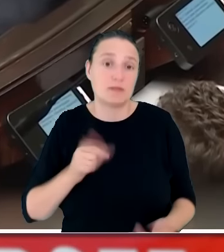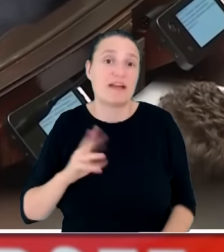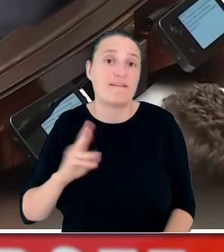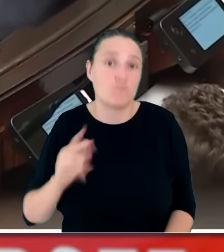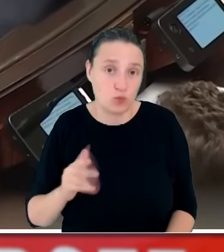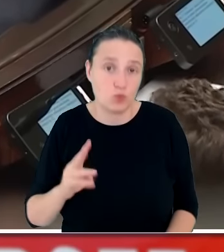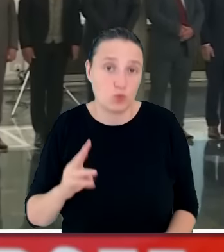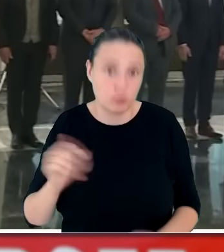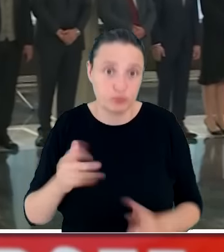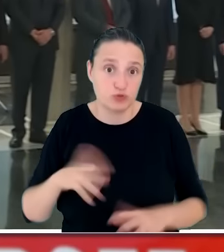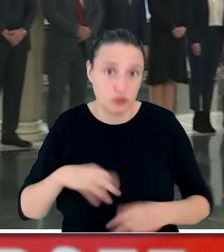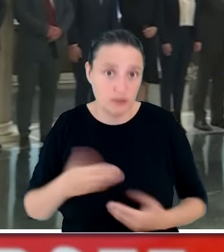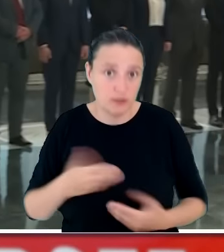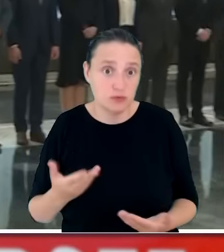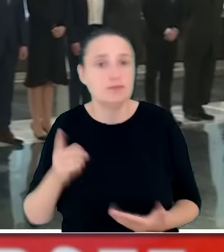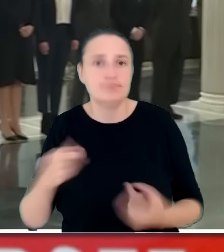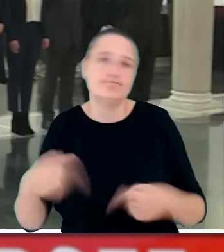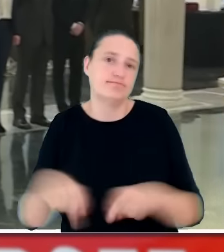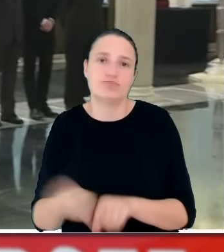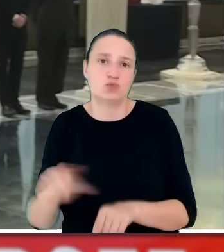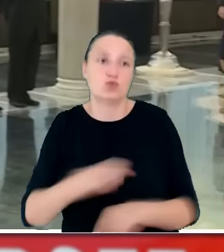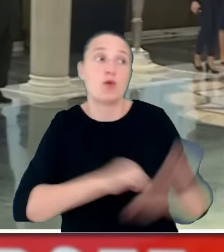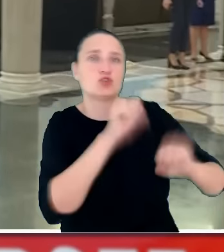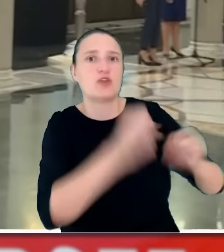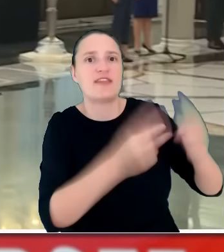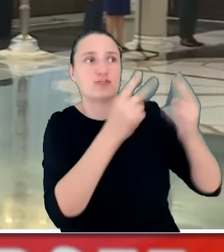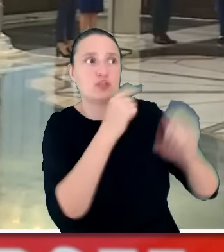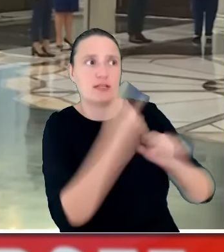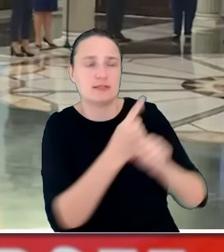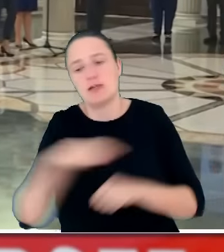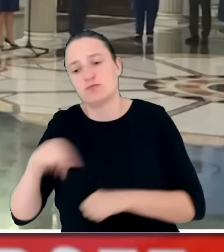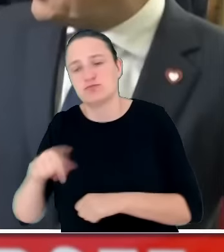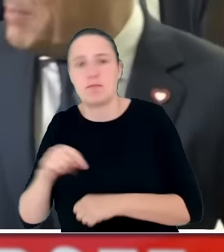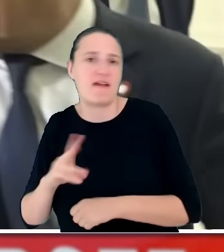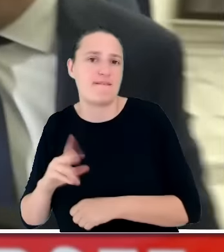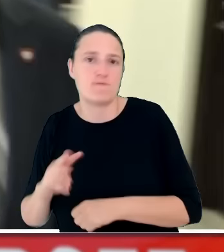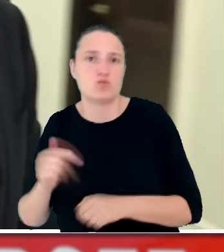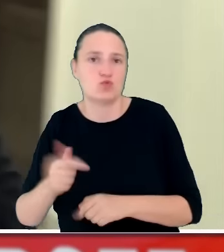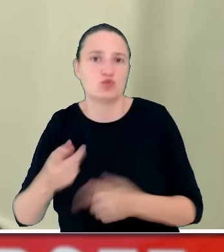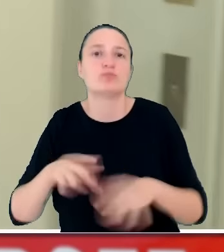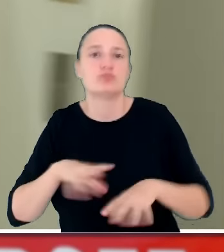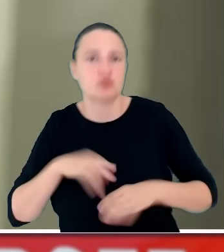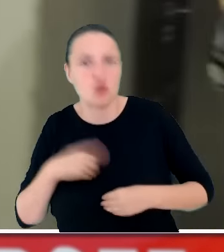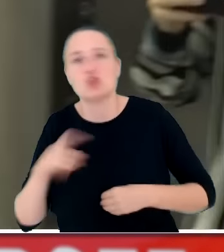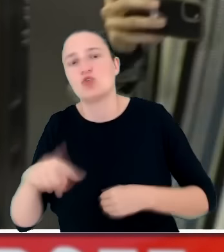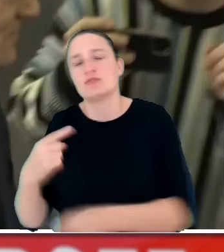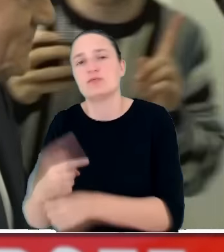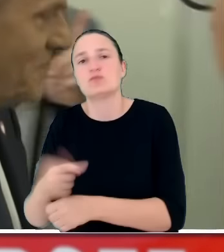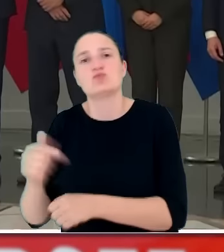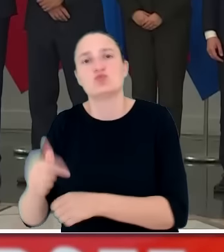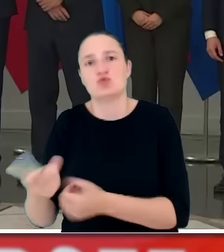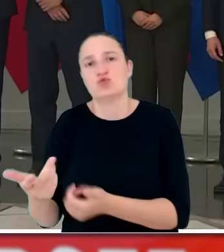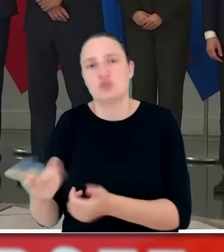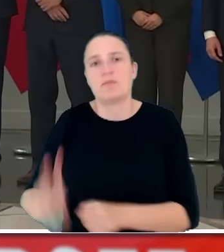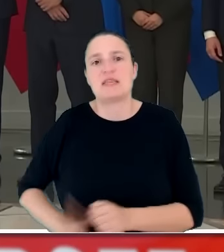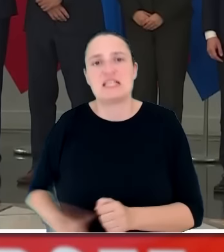to musi być wykonana decyzja przez ministra właściwego, czyli tego, który rozdziela pieniądze, czyli tu minister